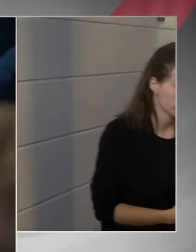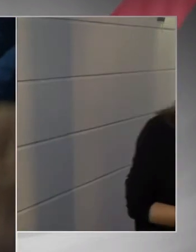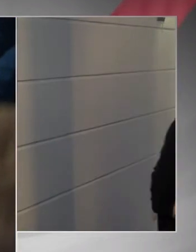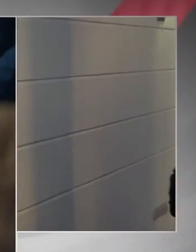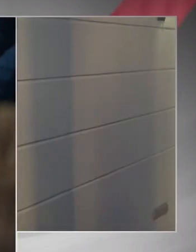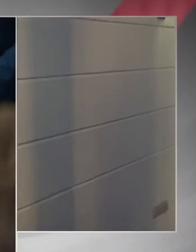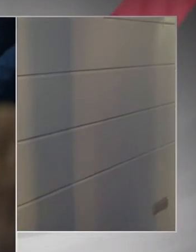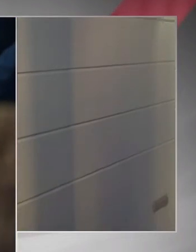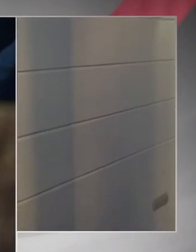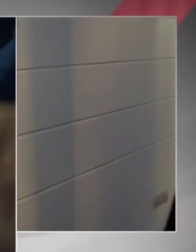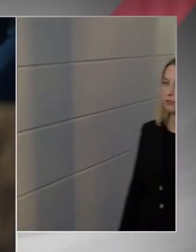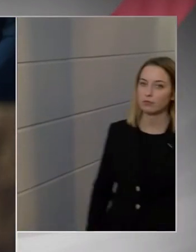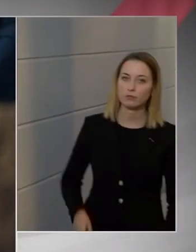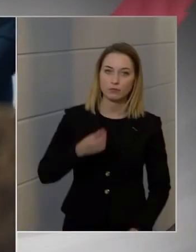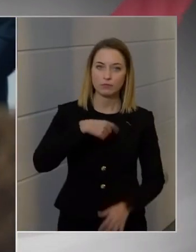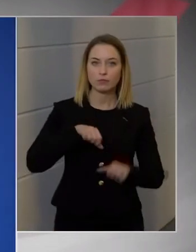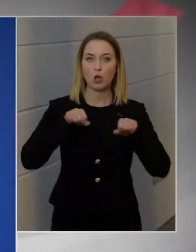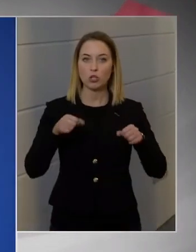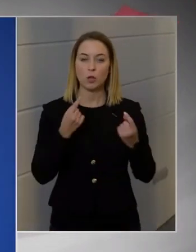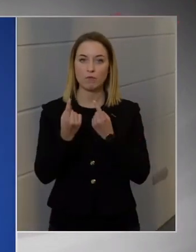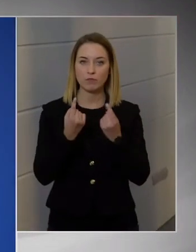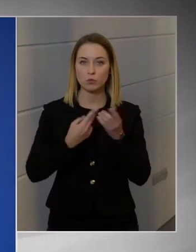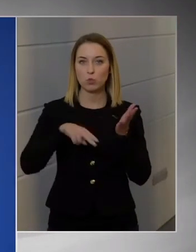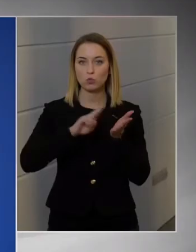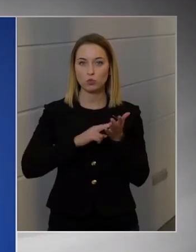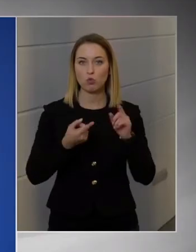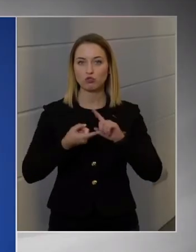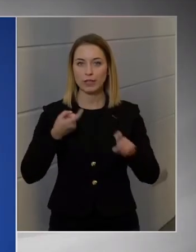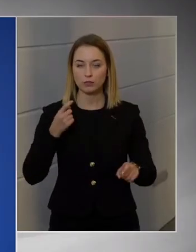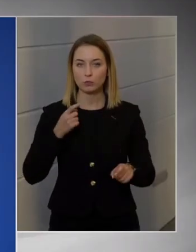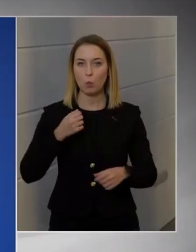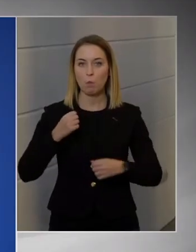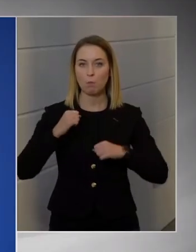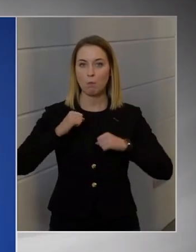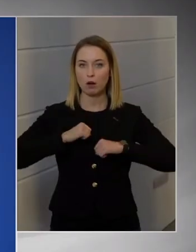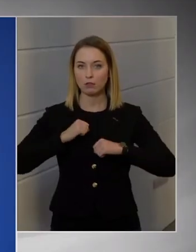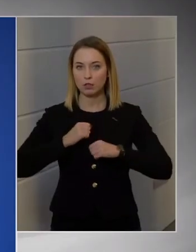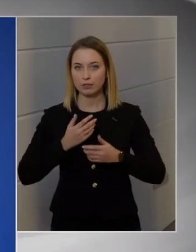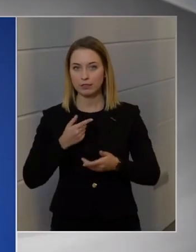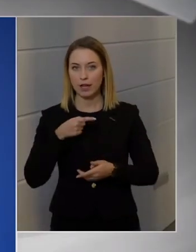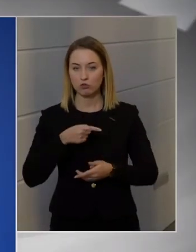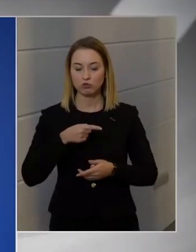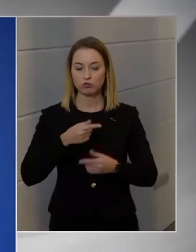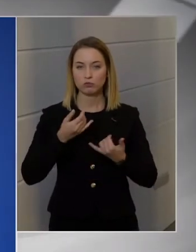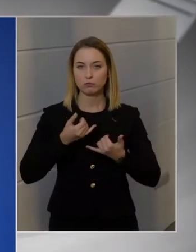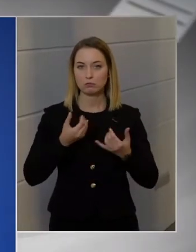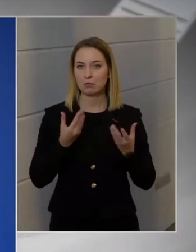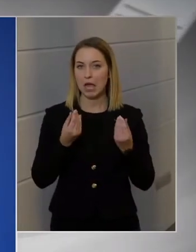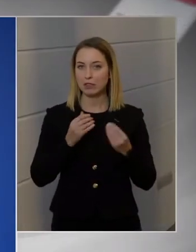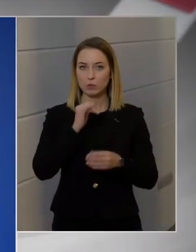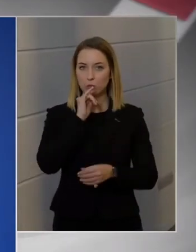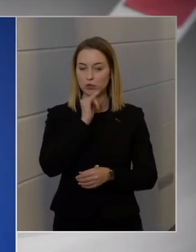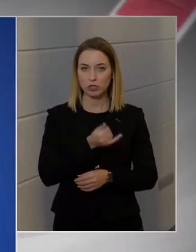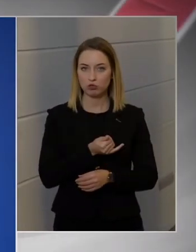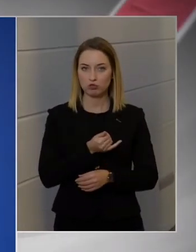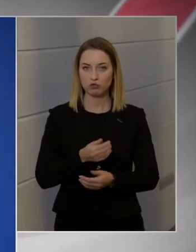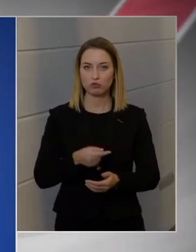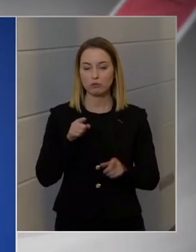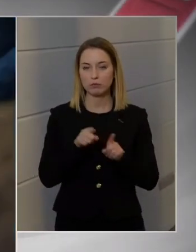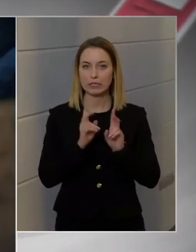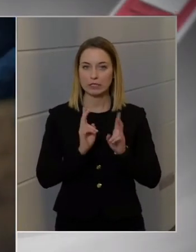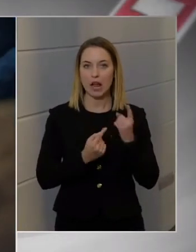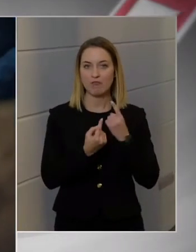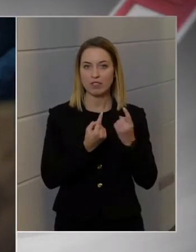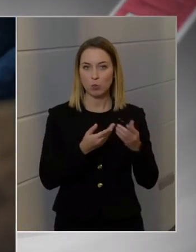Tudomásról veszük, ezek a hatalmi viszonyok, ez a jogsértő magatartás. Pillanatnyilag ezzel eszközünk nincsen, ezért ehhez így kell viszonyulni.